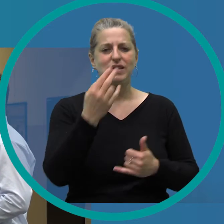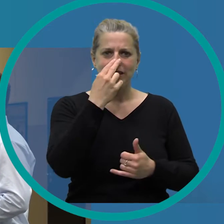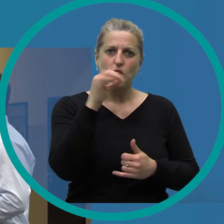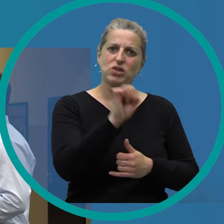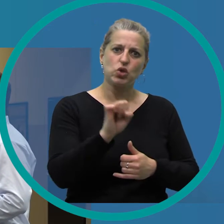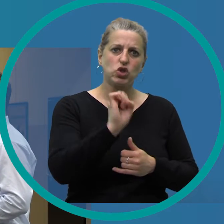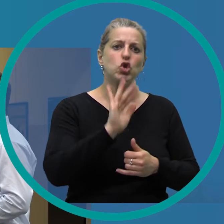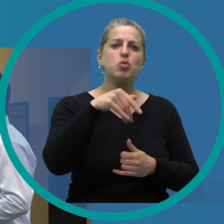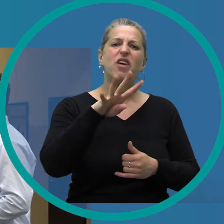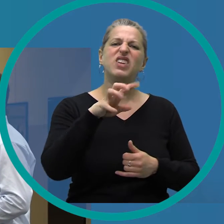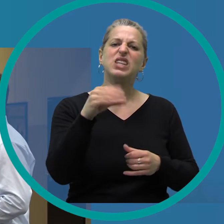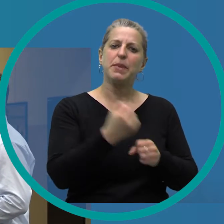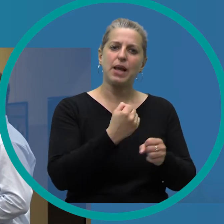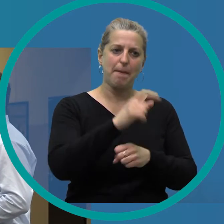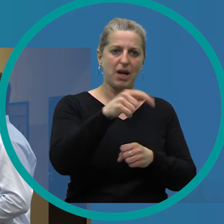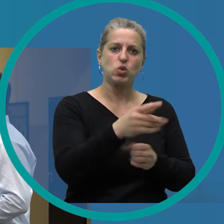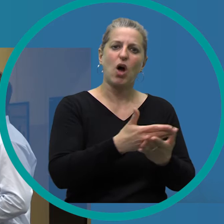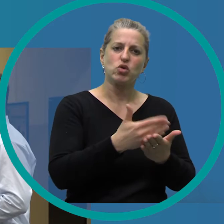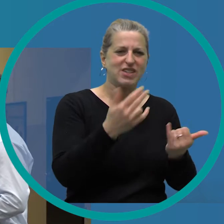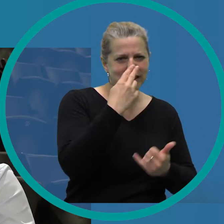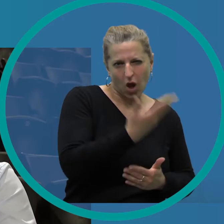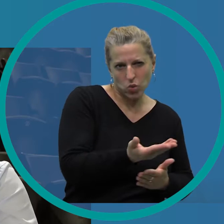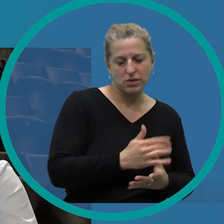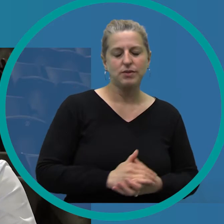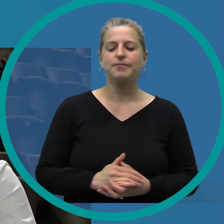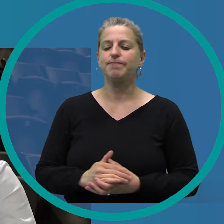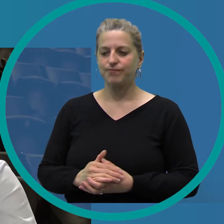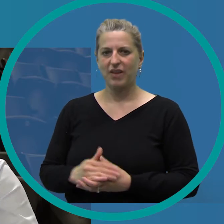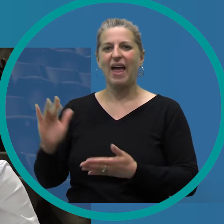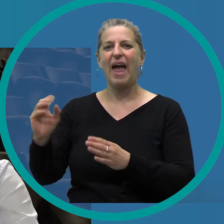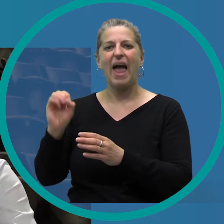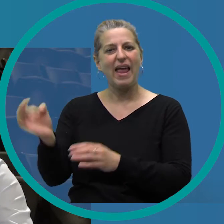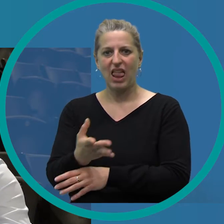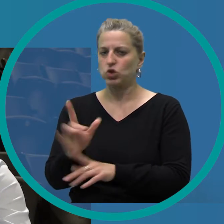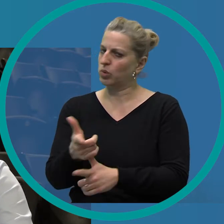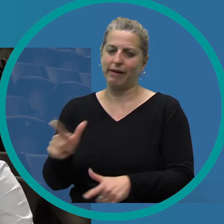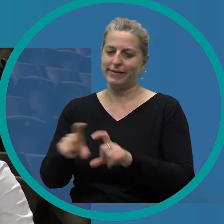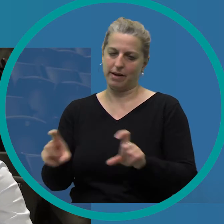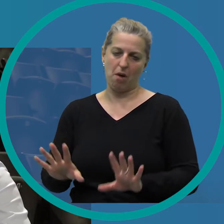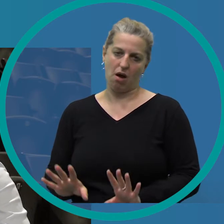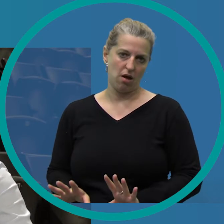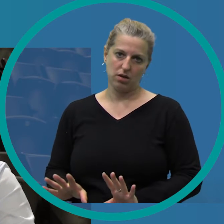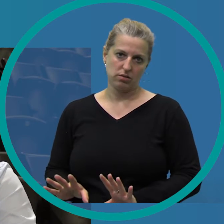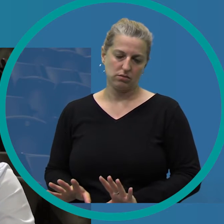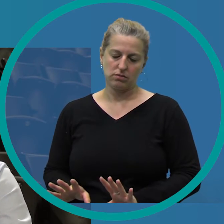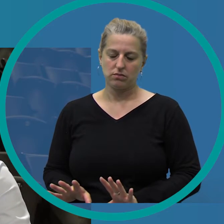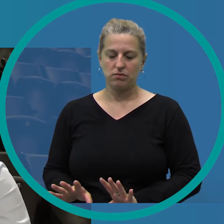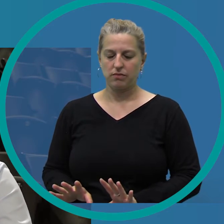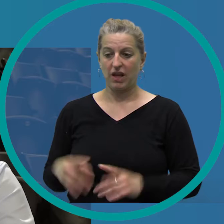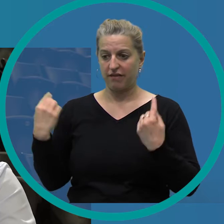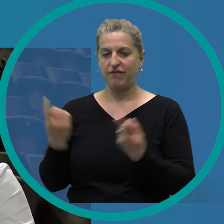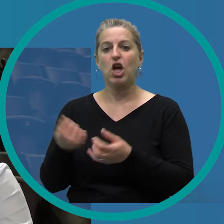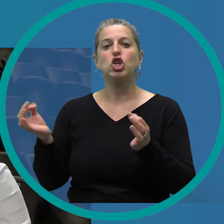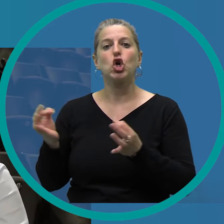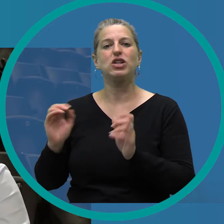Situation nun für die über 40 Mitarbeiter und Auszubildende ist. Entlassungen sind kein Thema, zum Glück. Wir sind